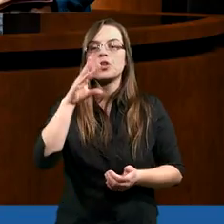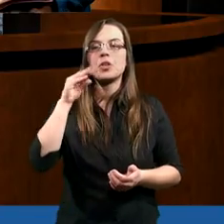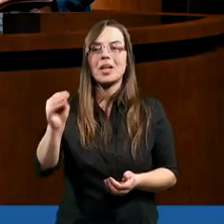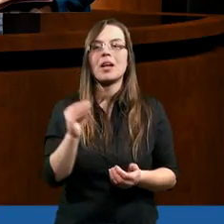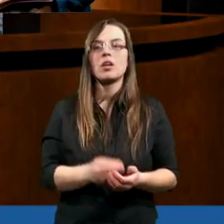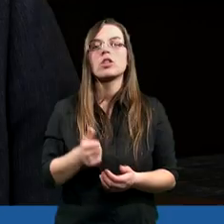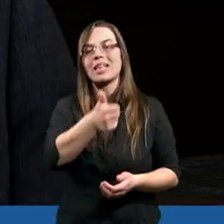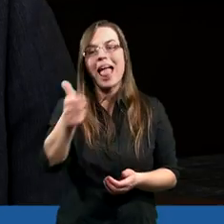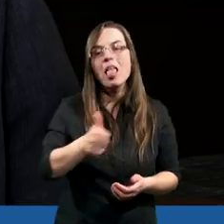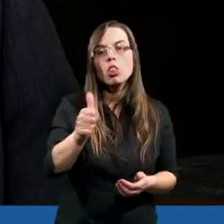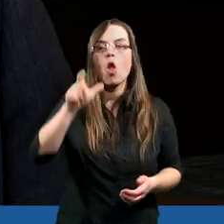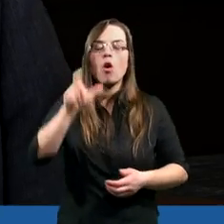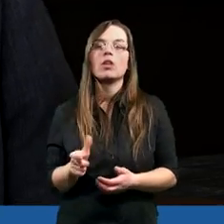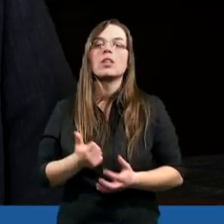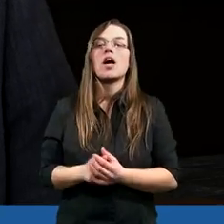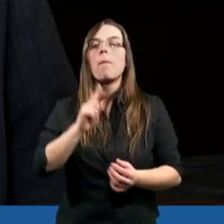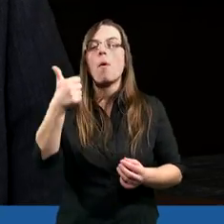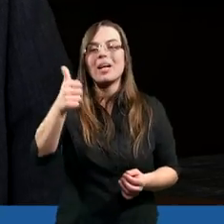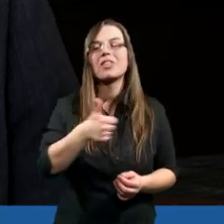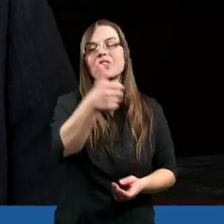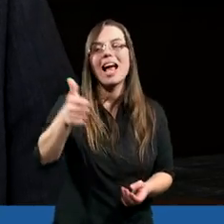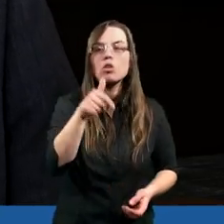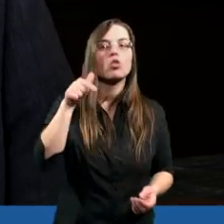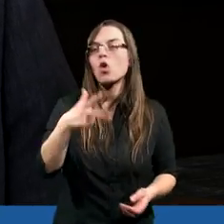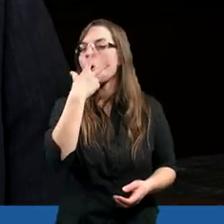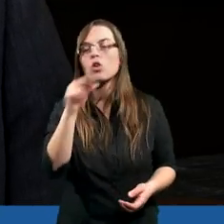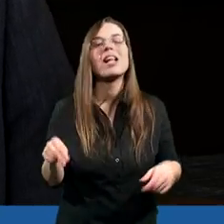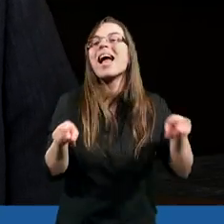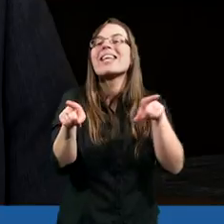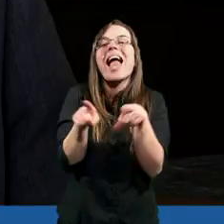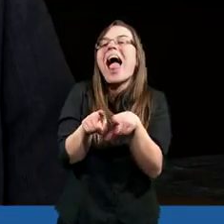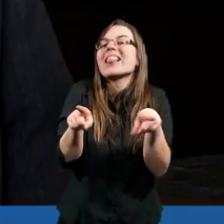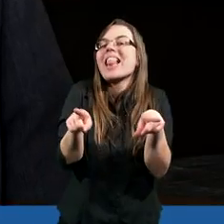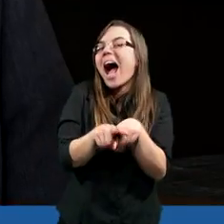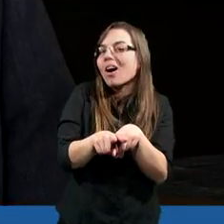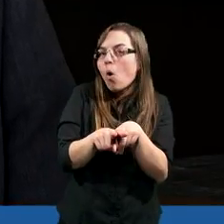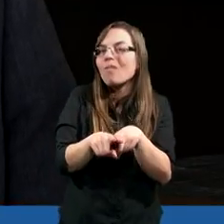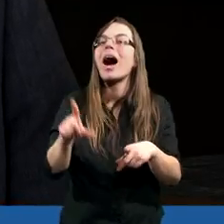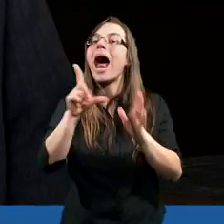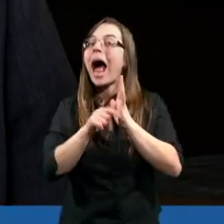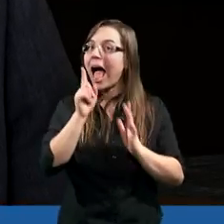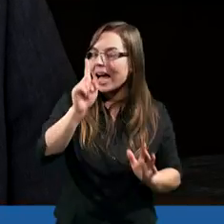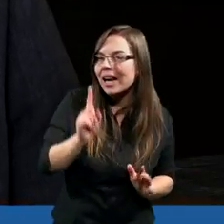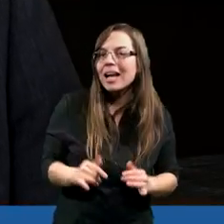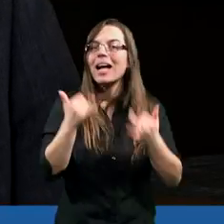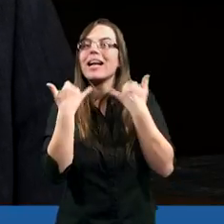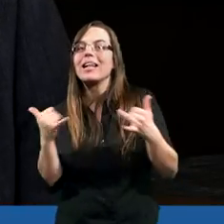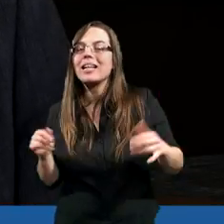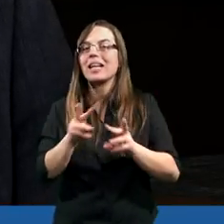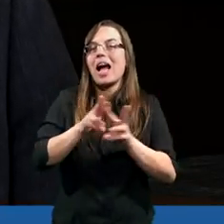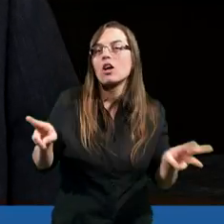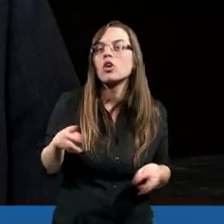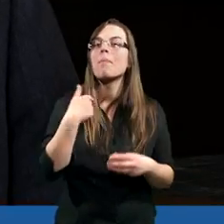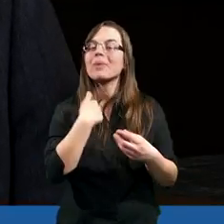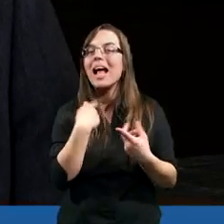Że jedność Po pierwsze jedność to nie jednakowość, ale inna